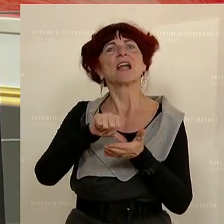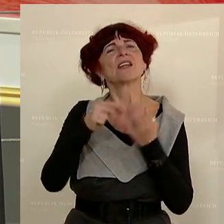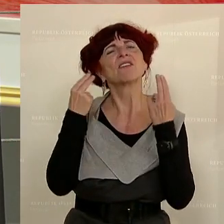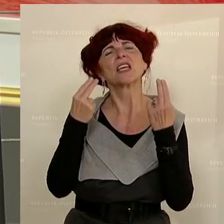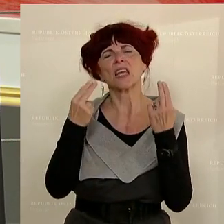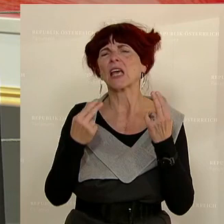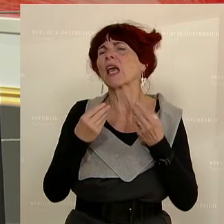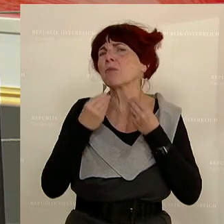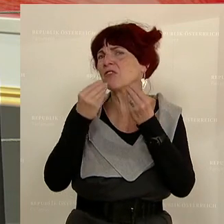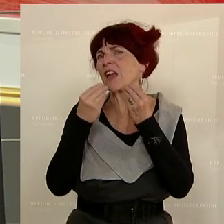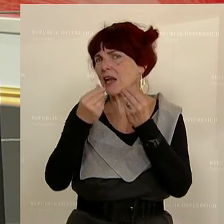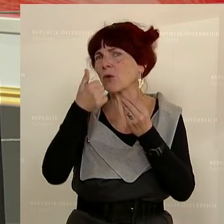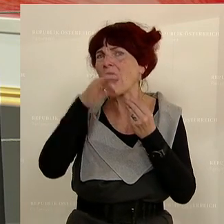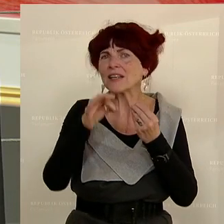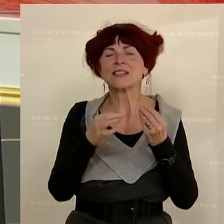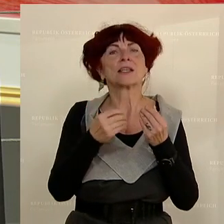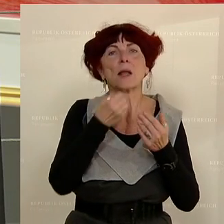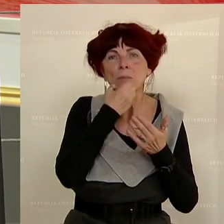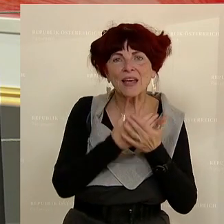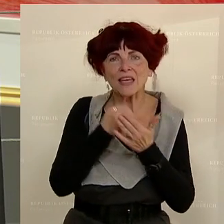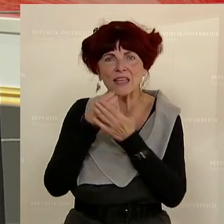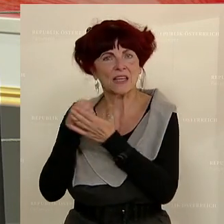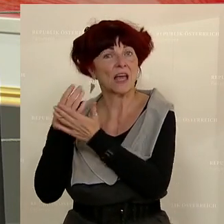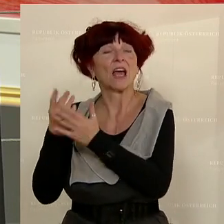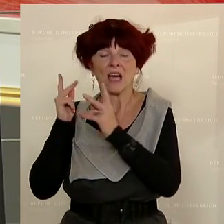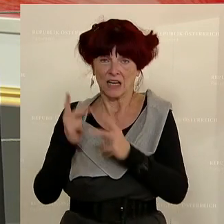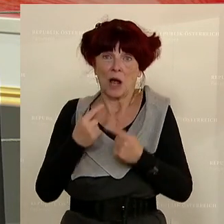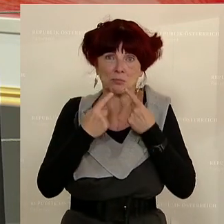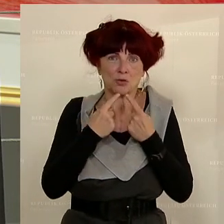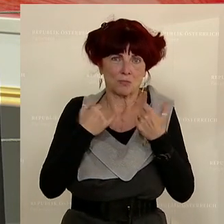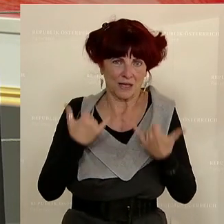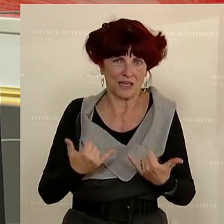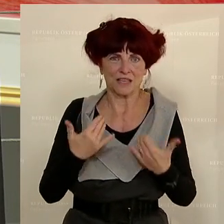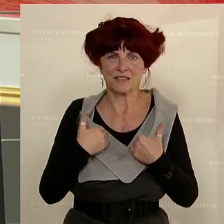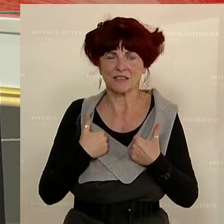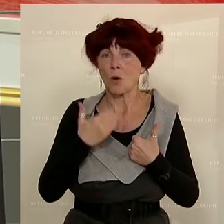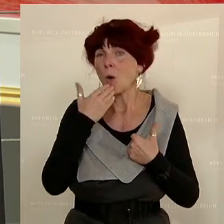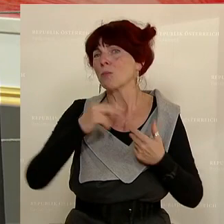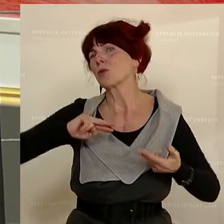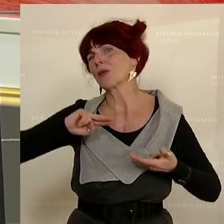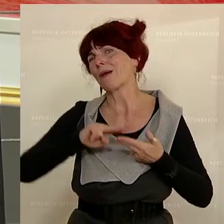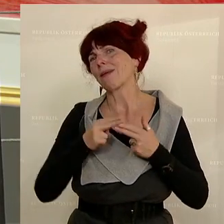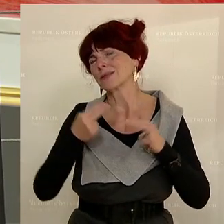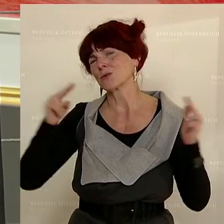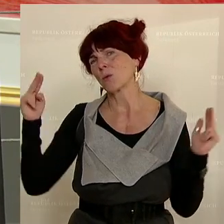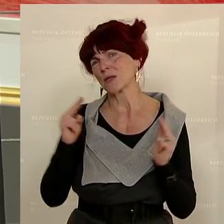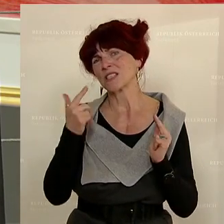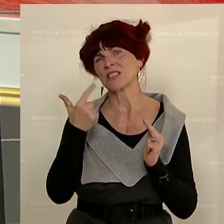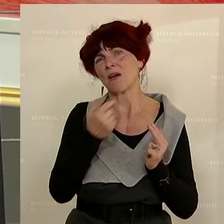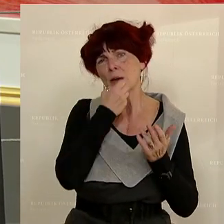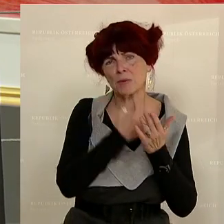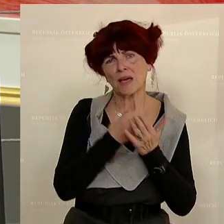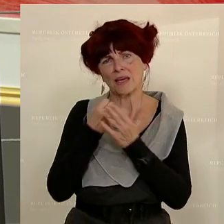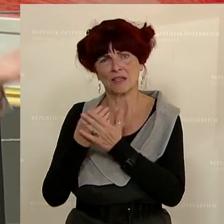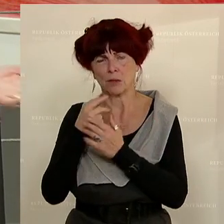einzelner Berichte von uns sprechen. Und ich möchte nur in aller Kürze auf zwei Berichte eingehen,